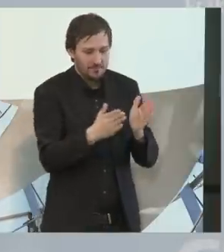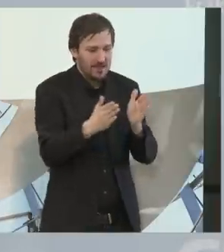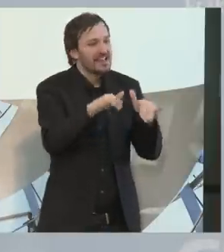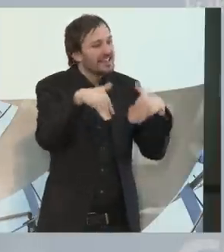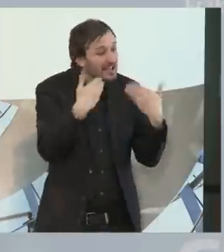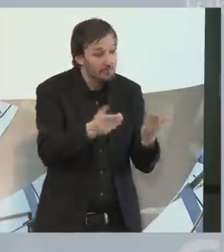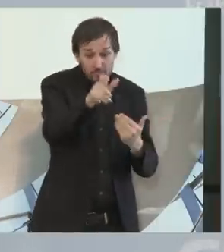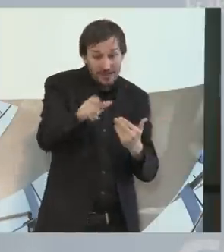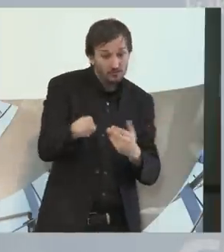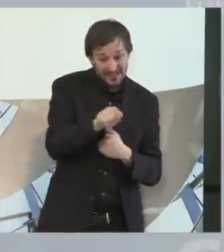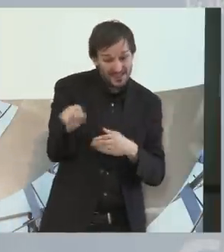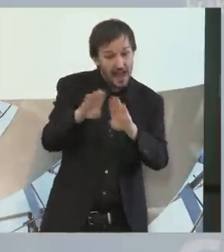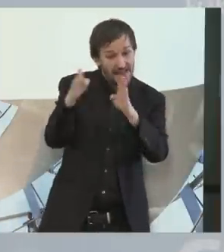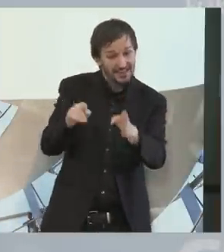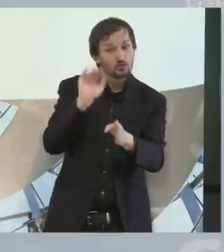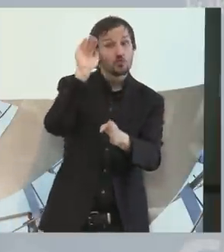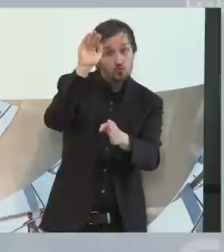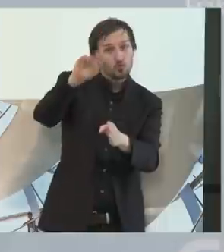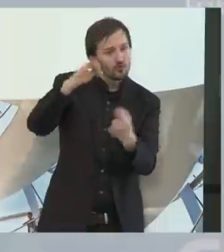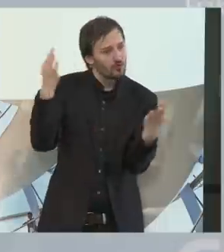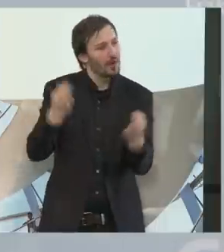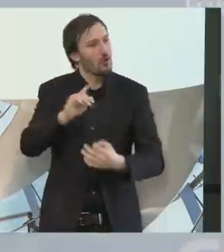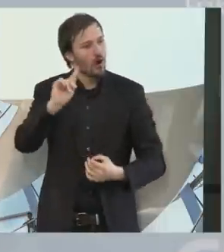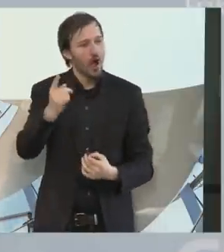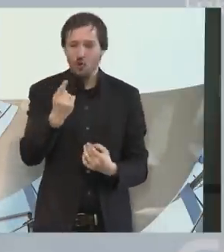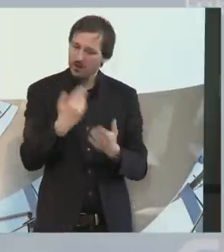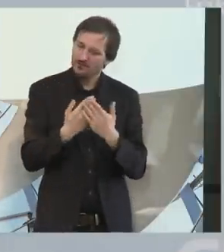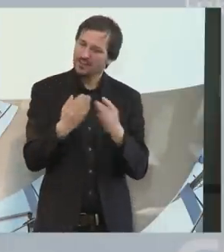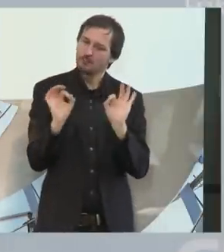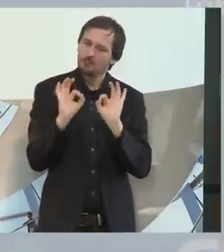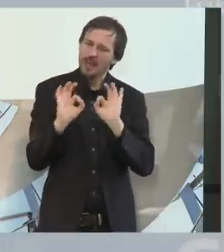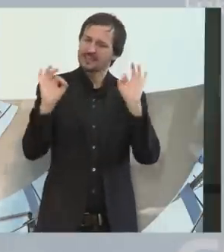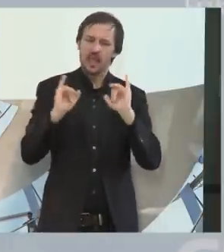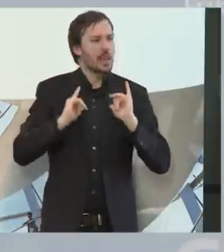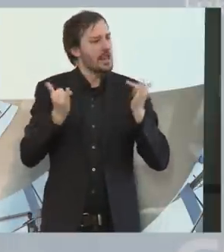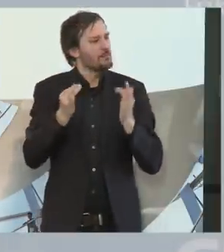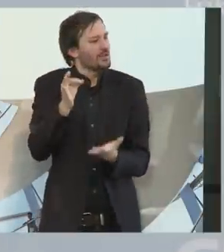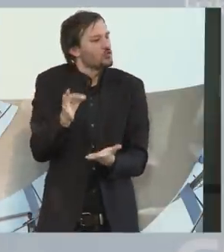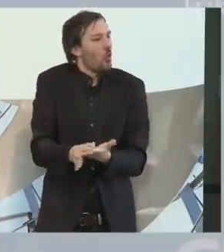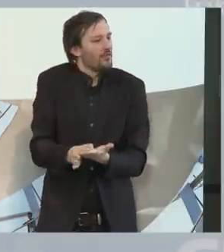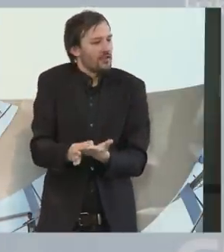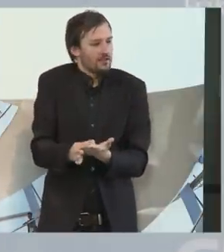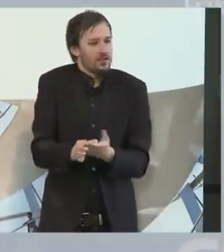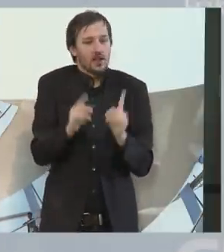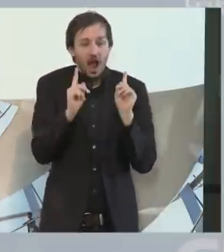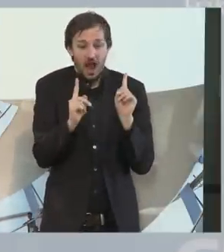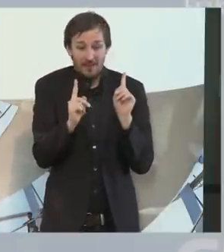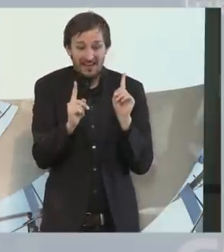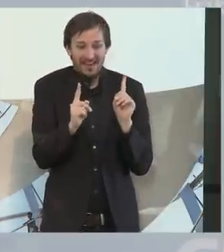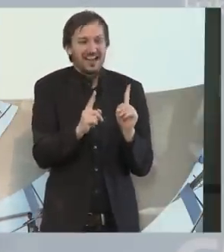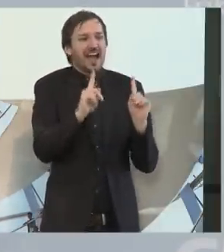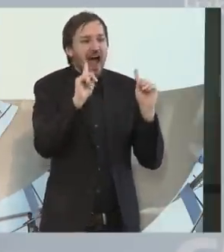gibt, für die die Einrichtungen auch in Zukunft, vielleicht sogar der beste Lebensort ist. Und auf der anderen Seite, das möglichst